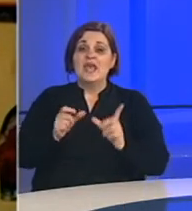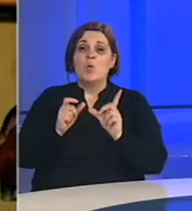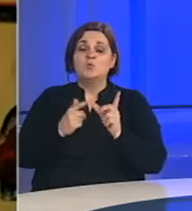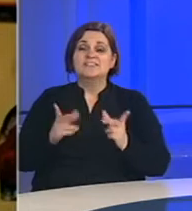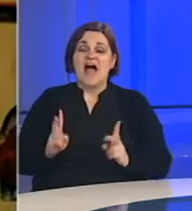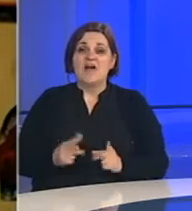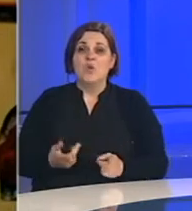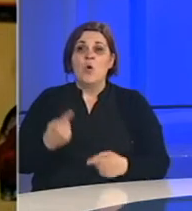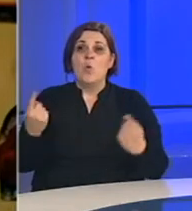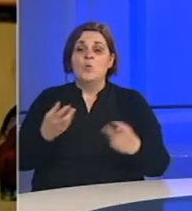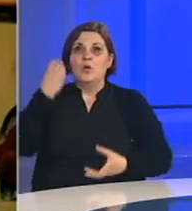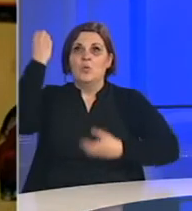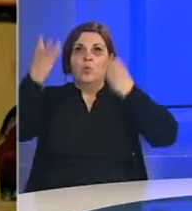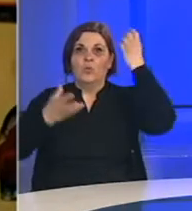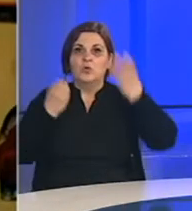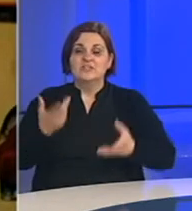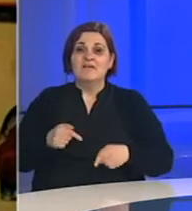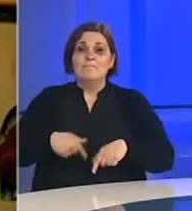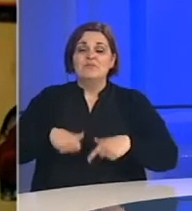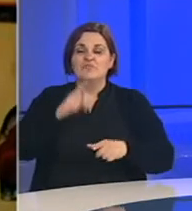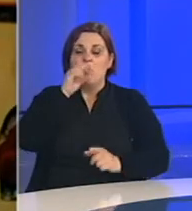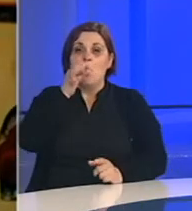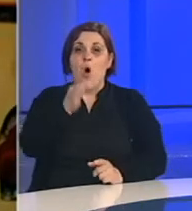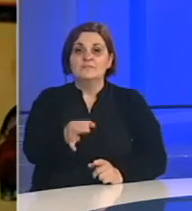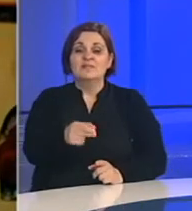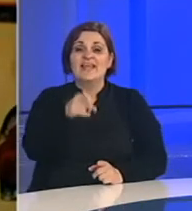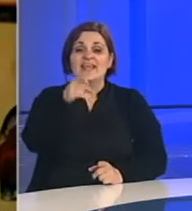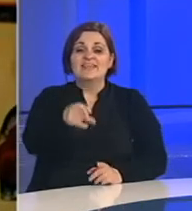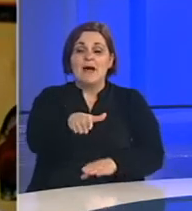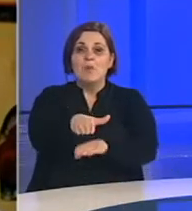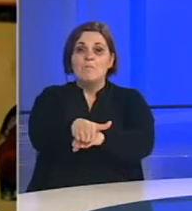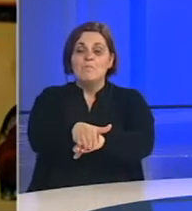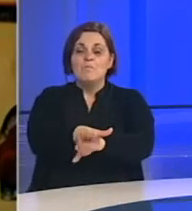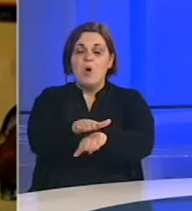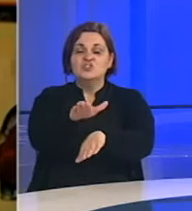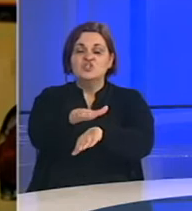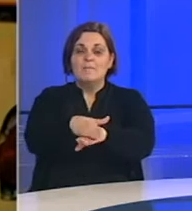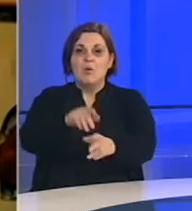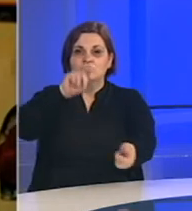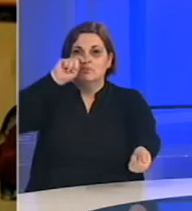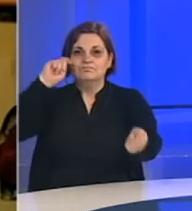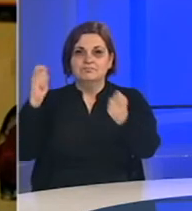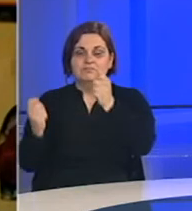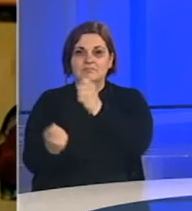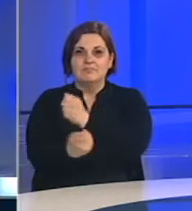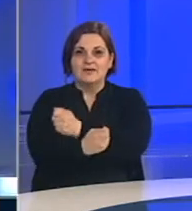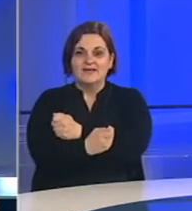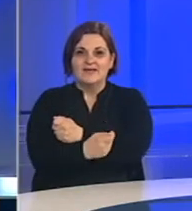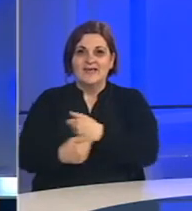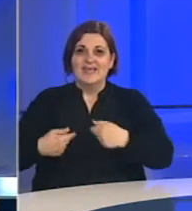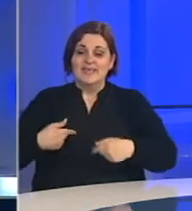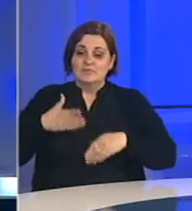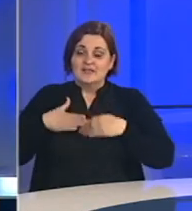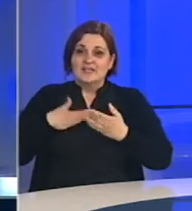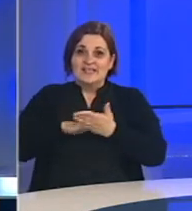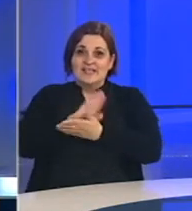mi ne živimo u nekoj fantaziji, mi živimo u opštinama. I tamo može početi preokret i preporod. Ja ću vas pred krajem